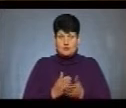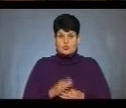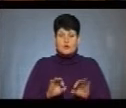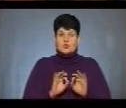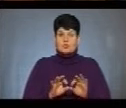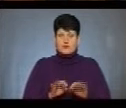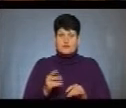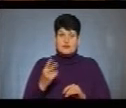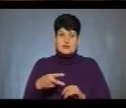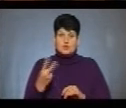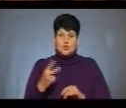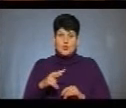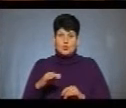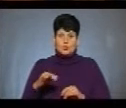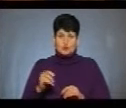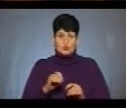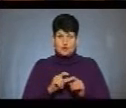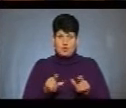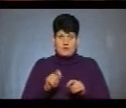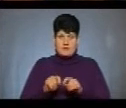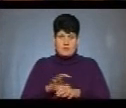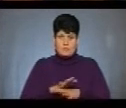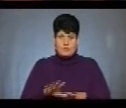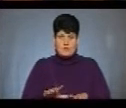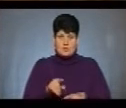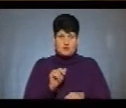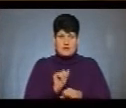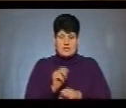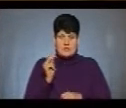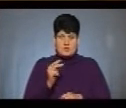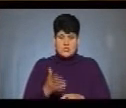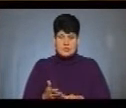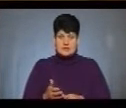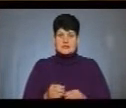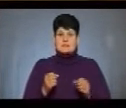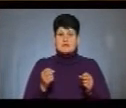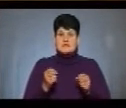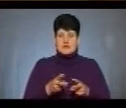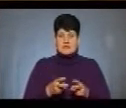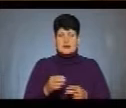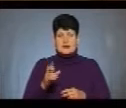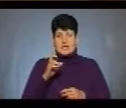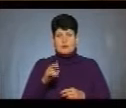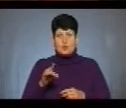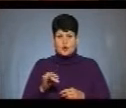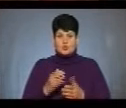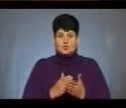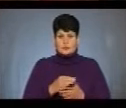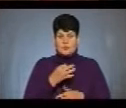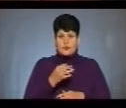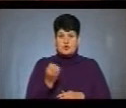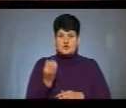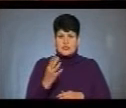розповів, від 22 лютого школу не перевіряли, вона призупинила навчання. Спеціалістка Держпродспоживслужби Марія Микитча каже,